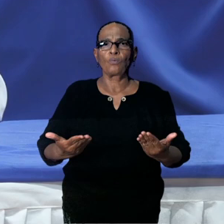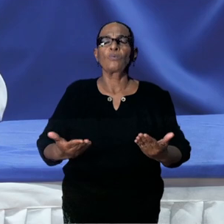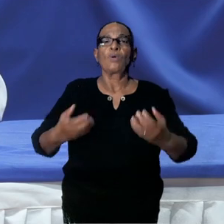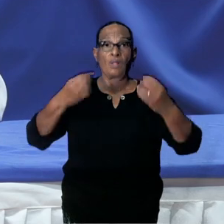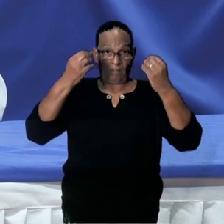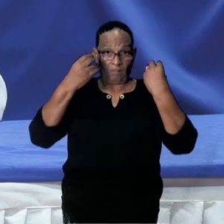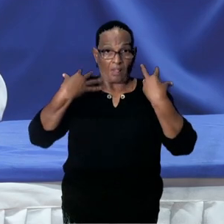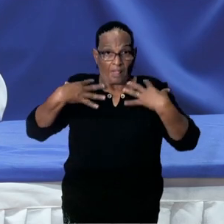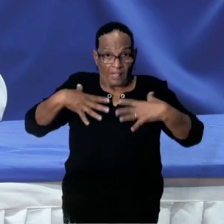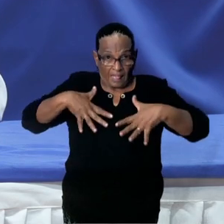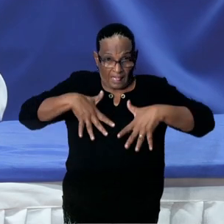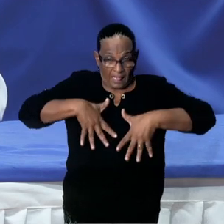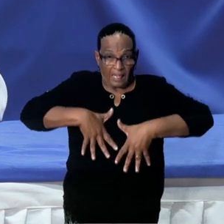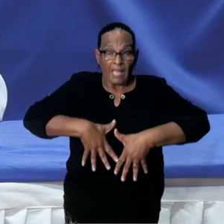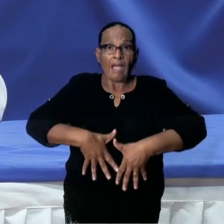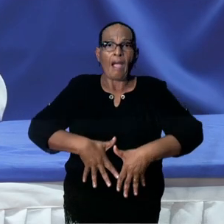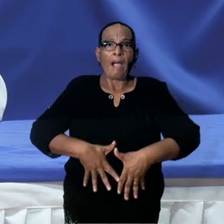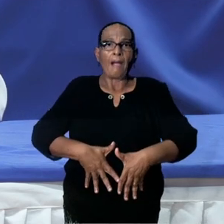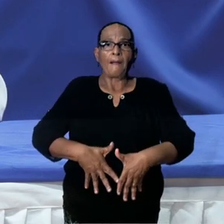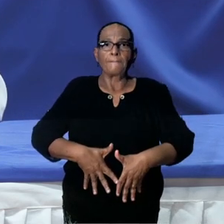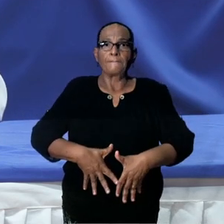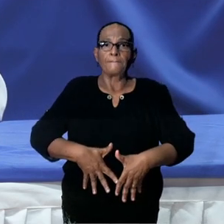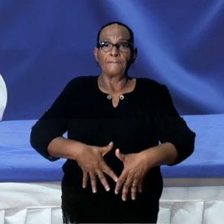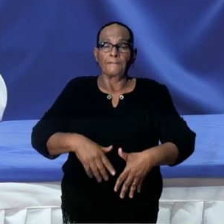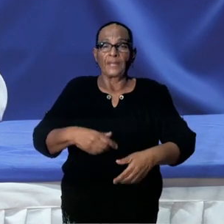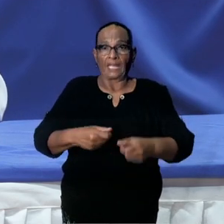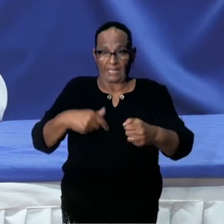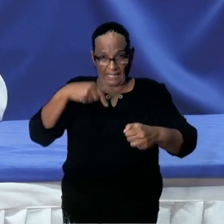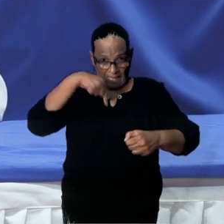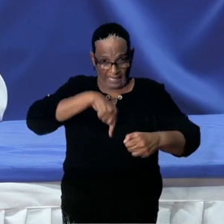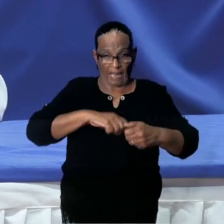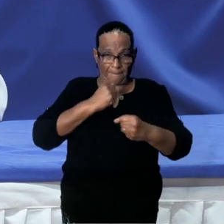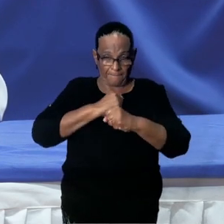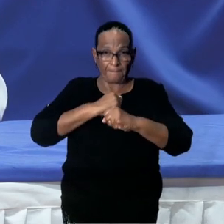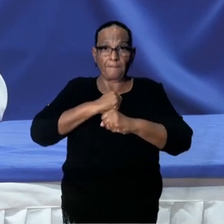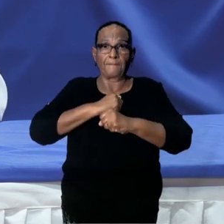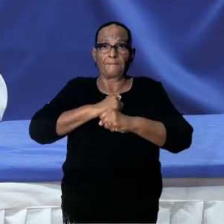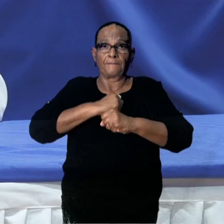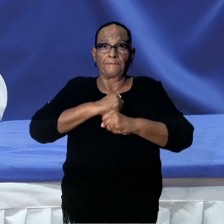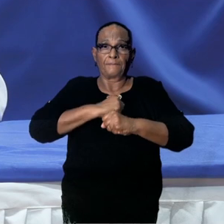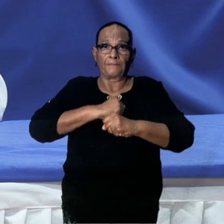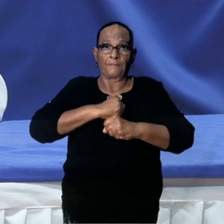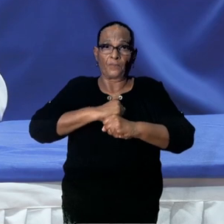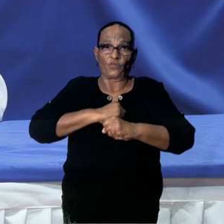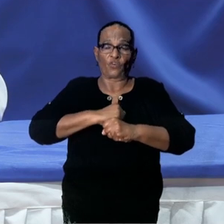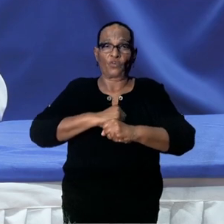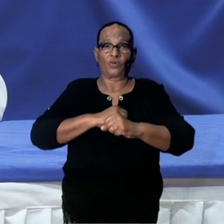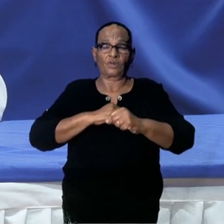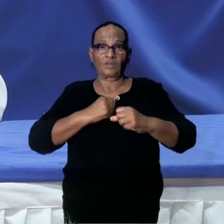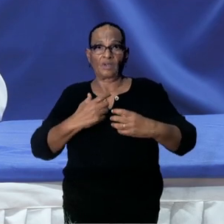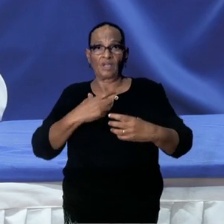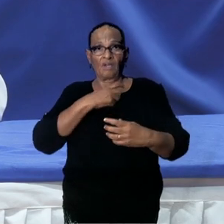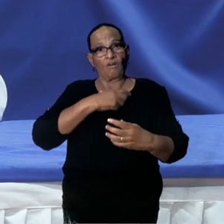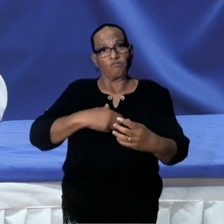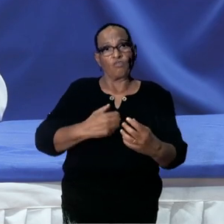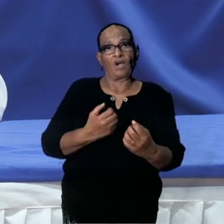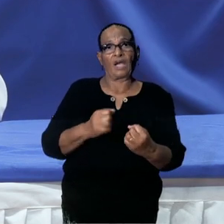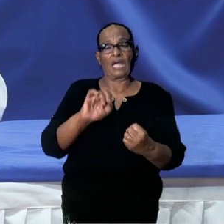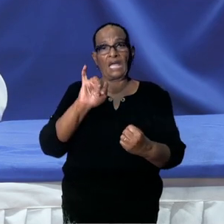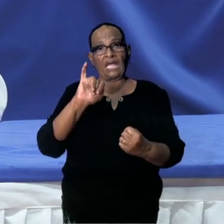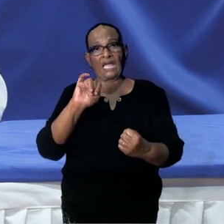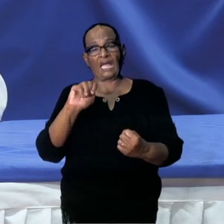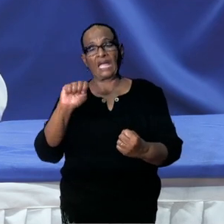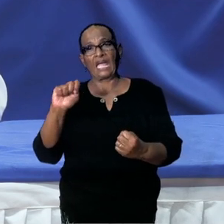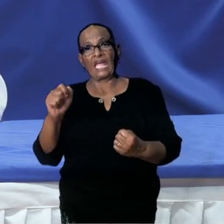het lichaam dan de eiwitten kunnen maken. De die karakteriserend is voor een bepaalde eiwitten, die heel